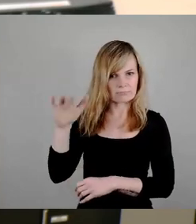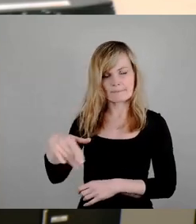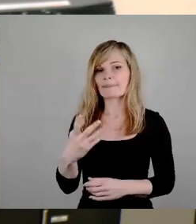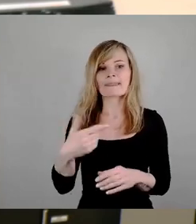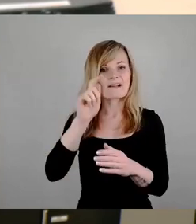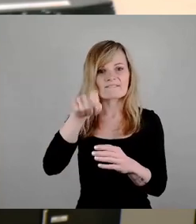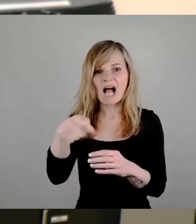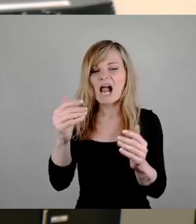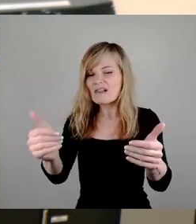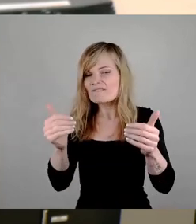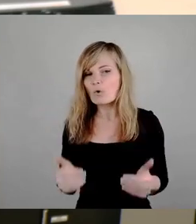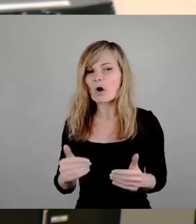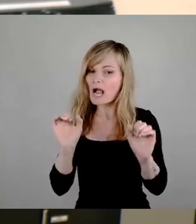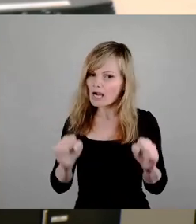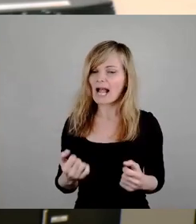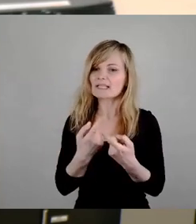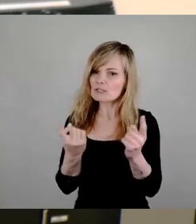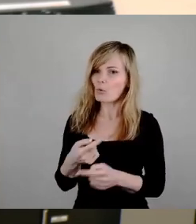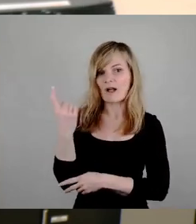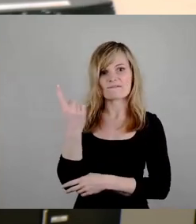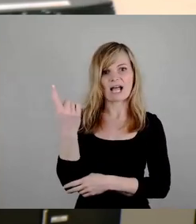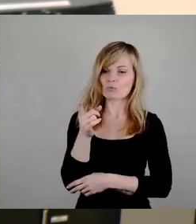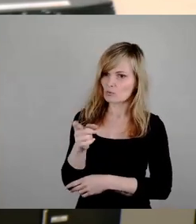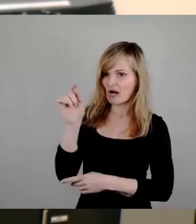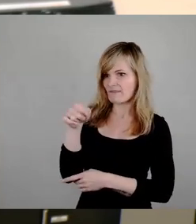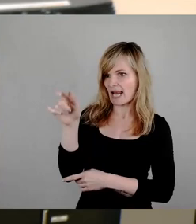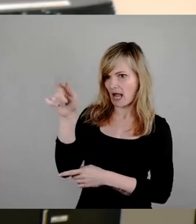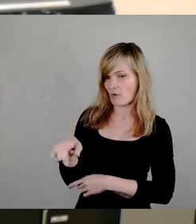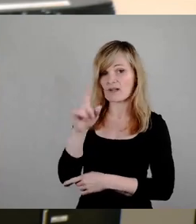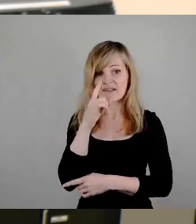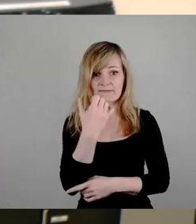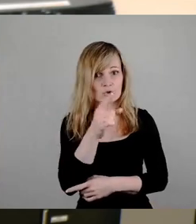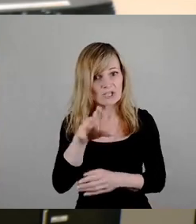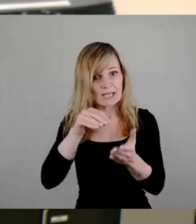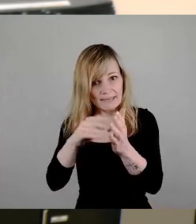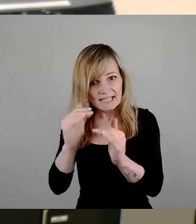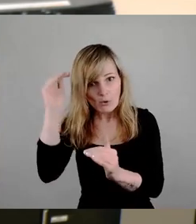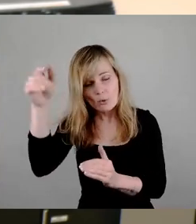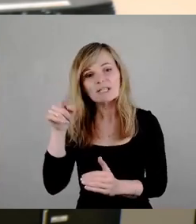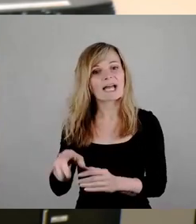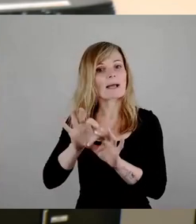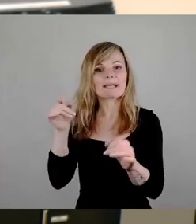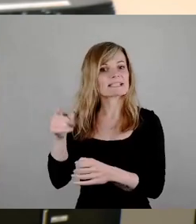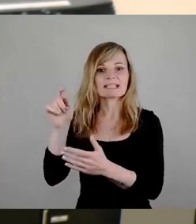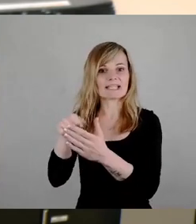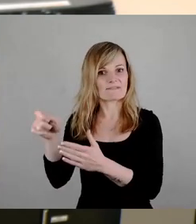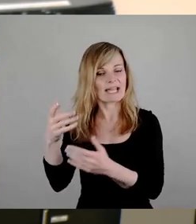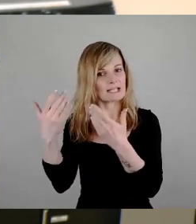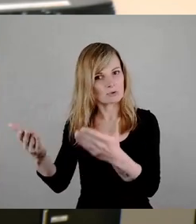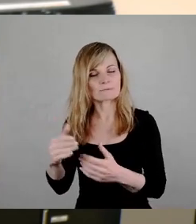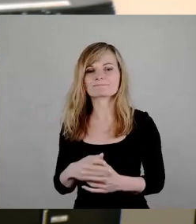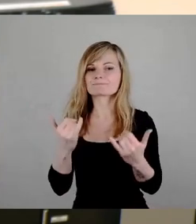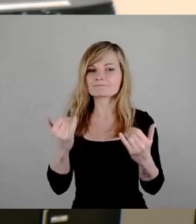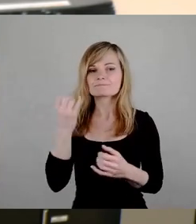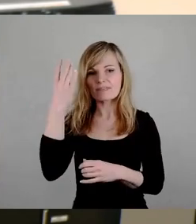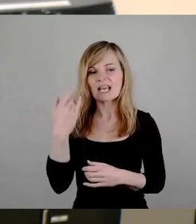man ja die Leute davor warnen, das zu wählen. Wenn ihr also eure Miete nicht erhöhen wollt, dann wählt das am besten nicht. Jetzt ist es natürlich ein